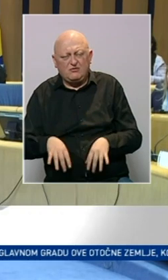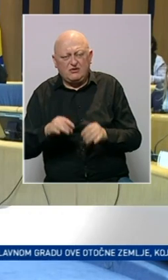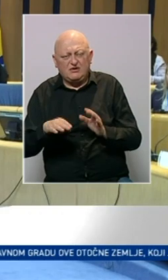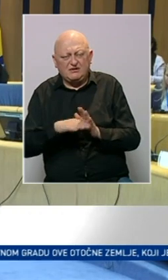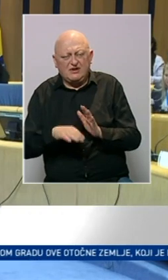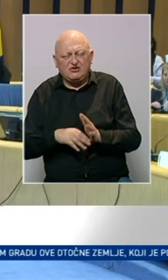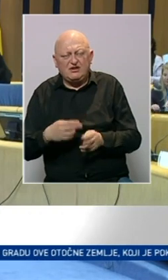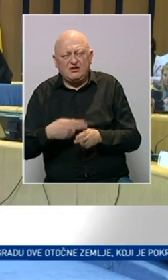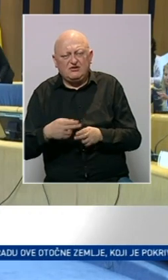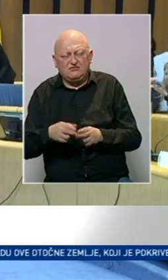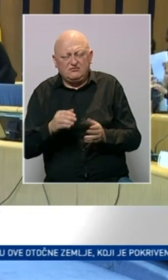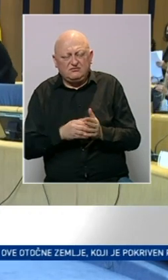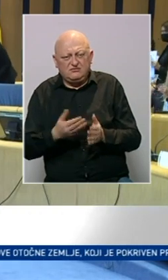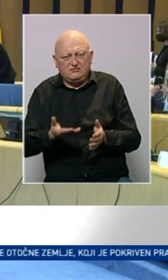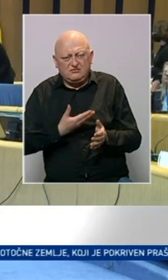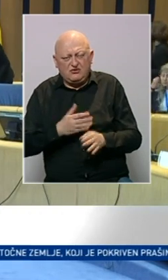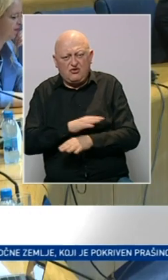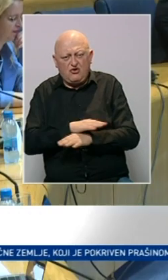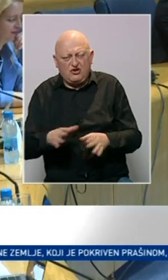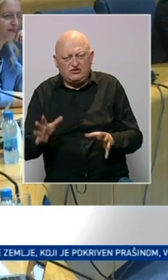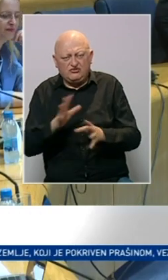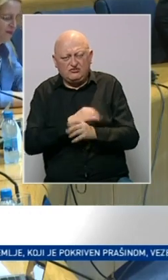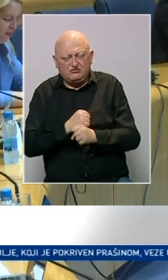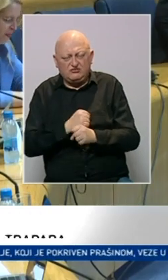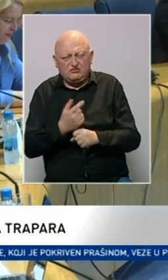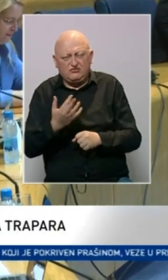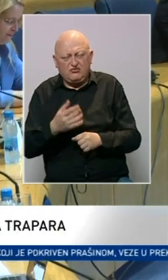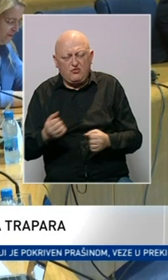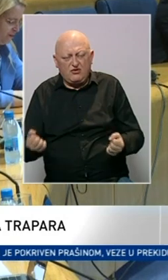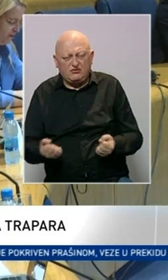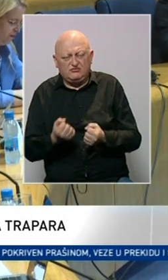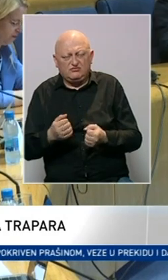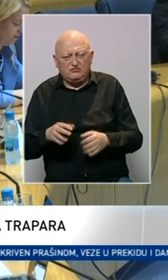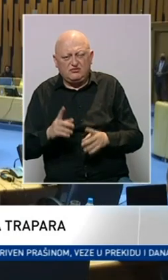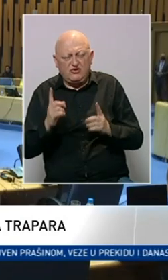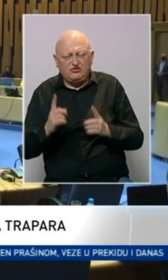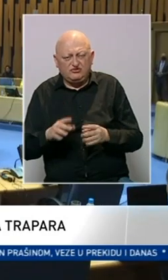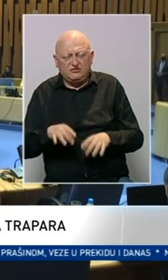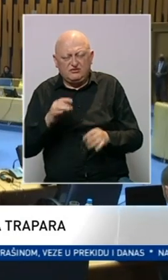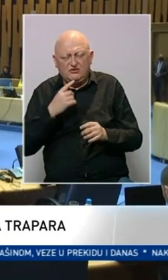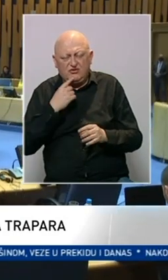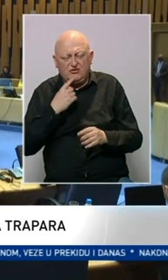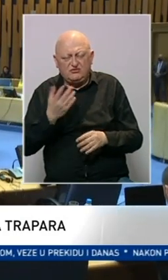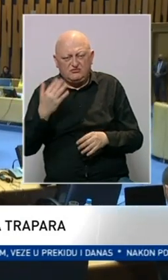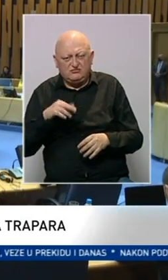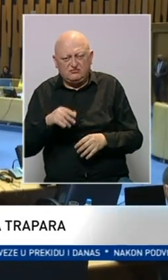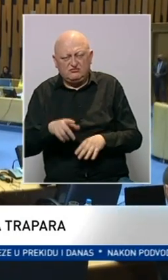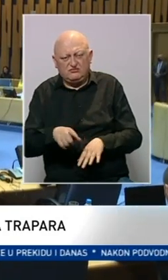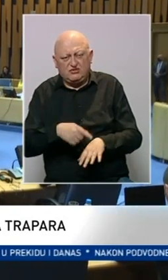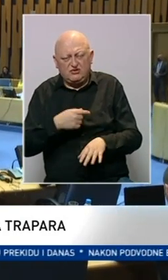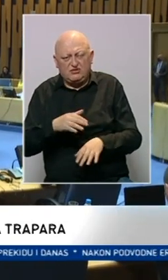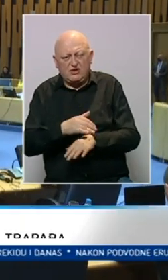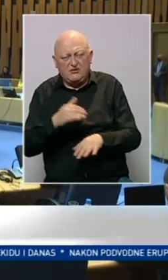zakonskih rješenja trebaju dobiti konačan epilog. Ukoliko se teži održavanju izbora, kojima će prethoditi duga